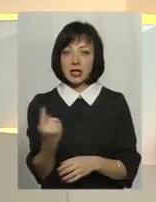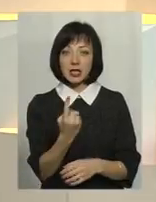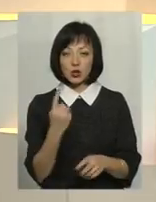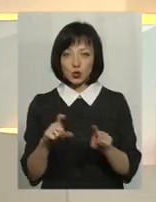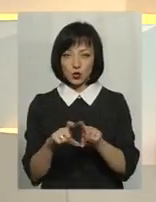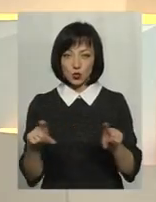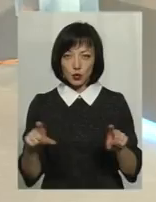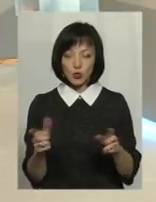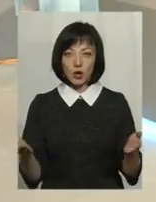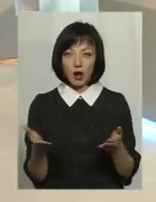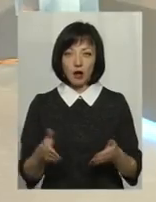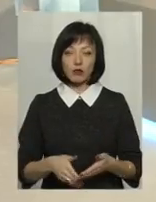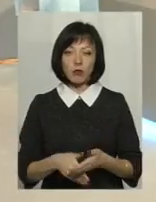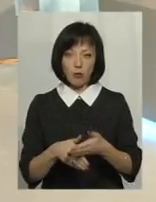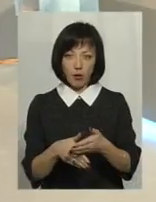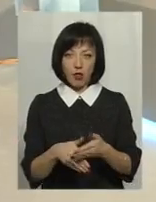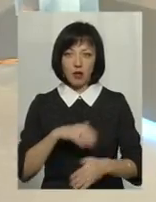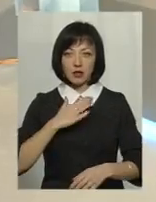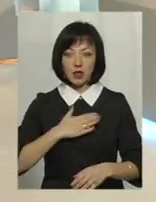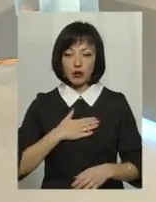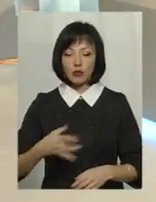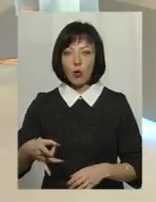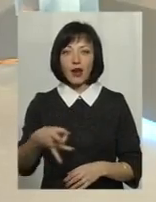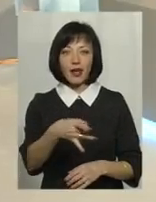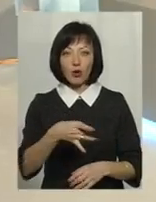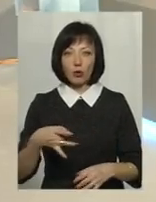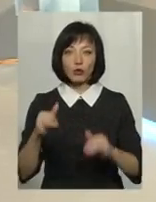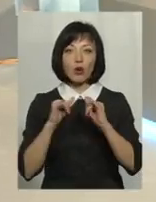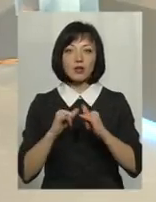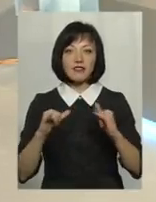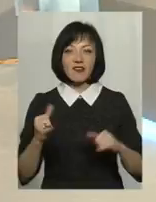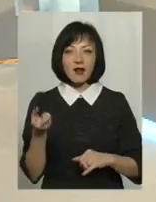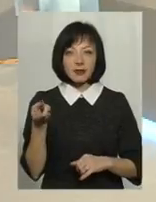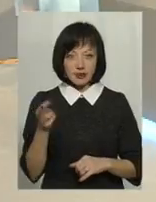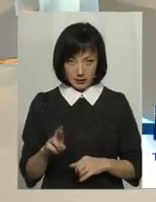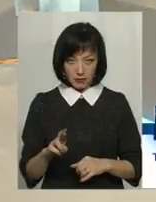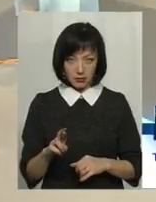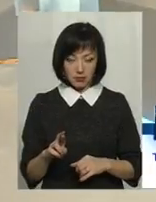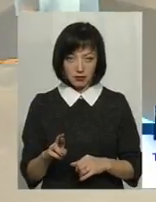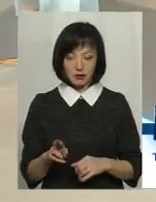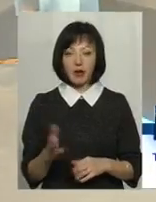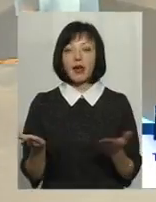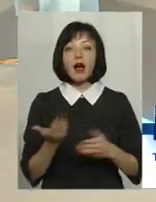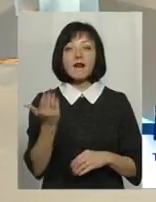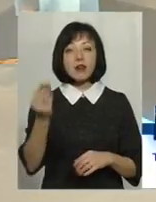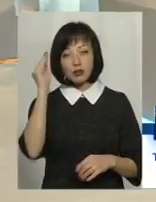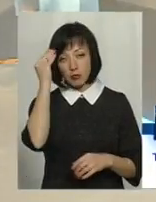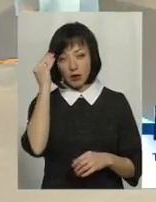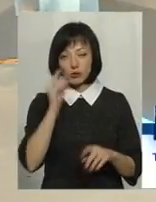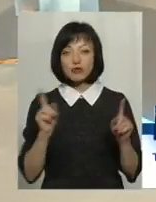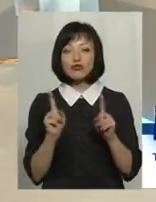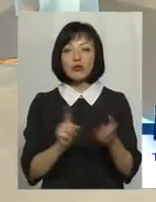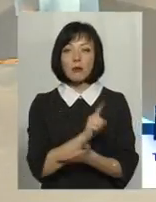структуру, яка б допомогла нашому регіону розвиватися. Яке Ваше бачення, що має